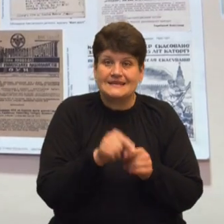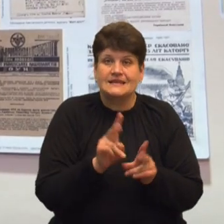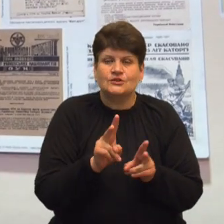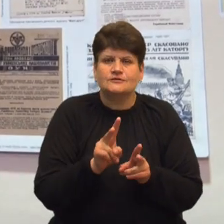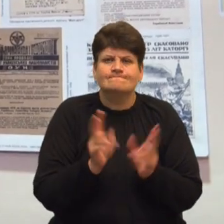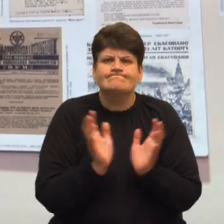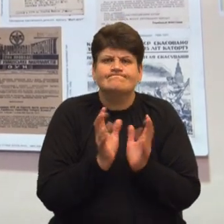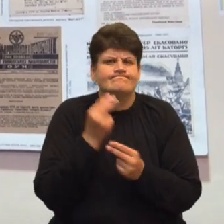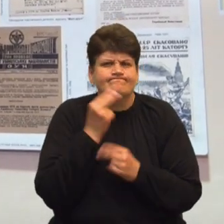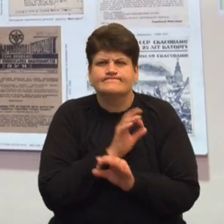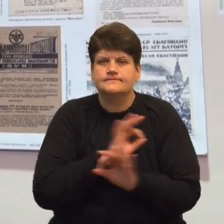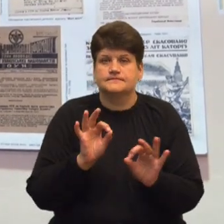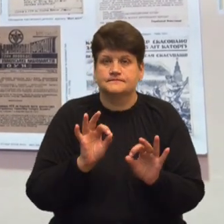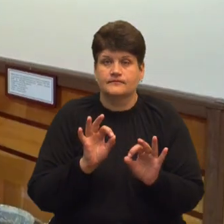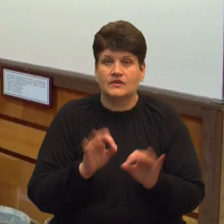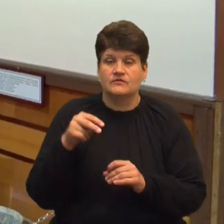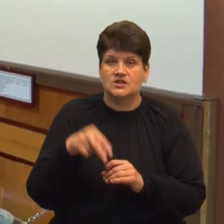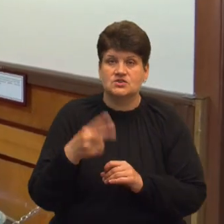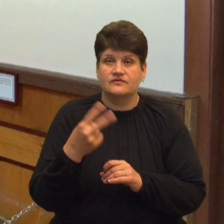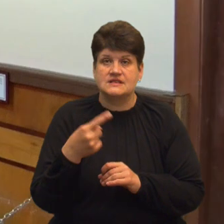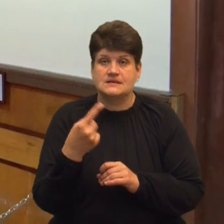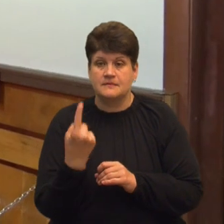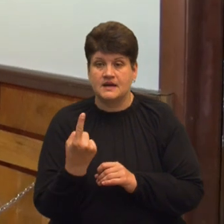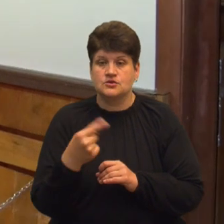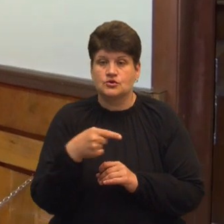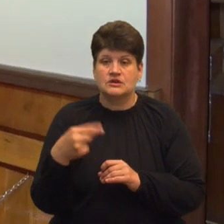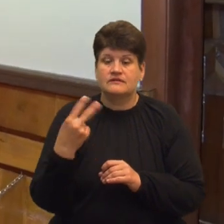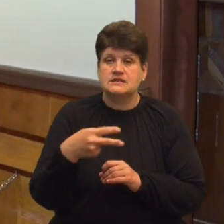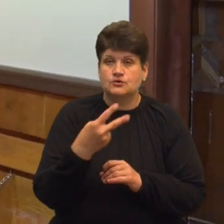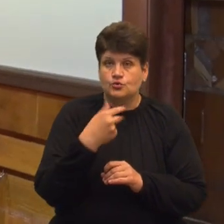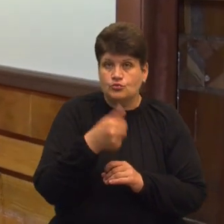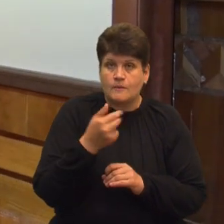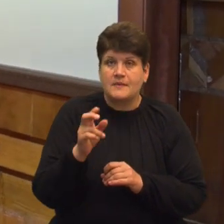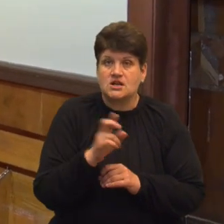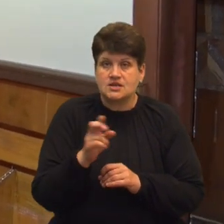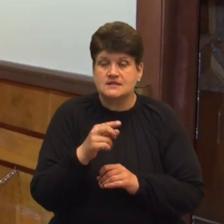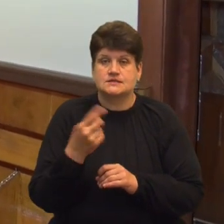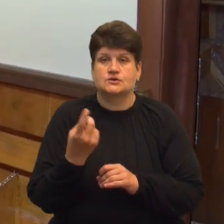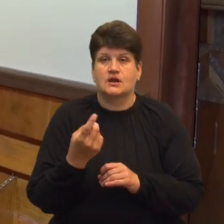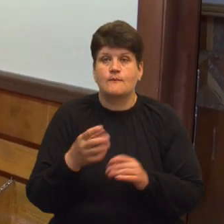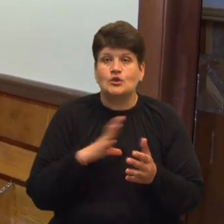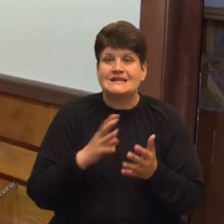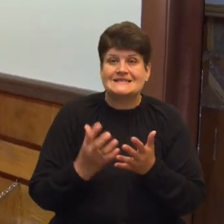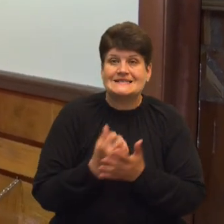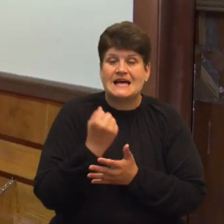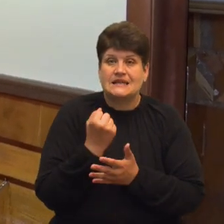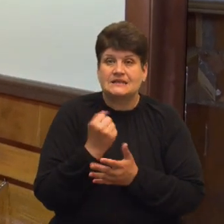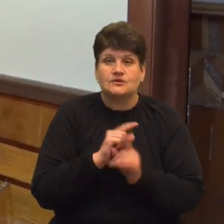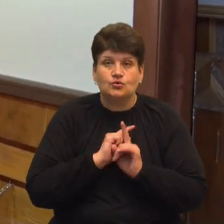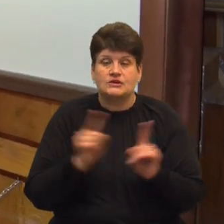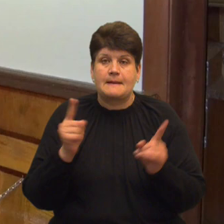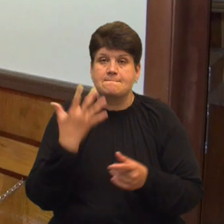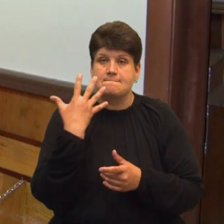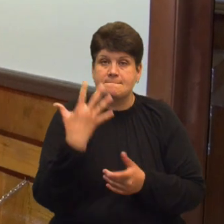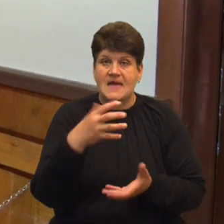найкраще. У 2021-2022 році на Бережанщині були знайдені унікальні п'ять бідонів,